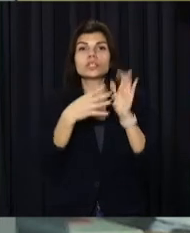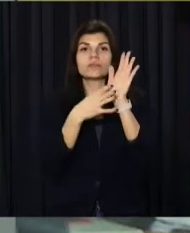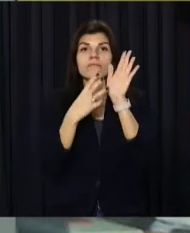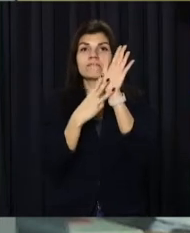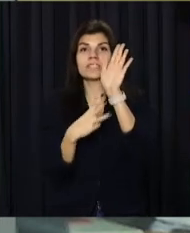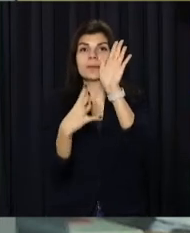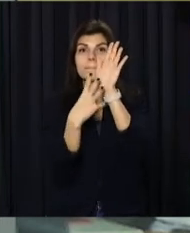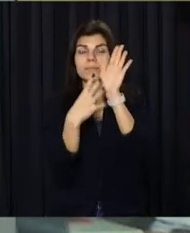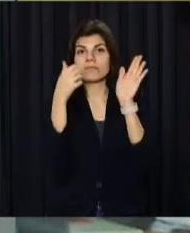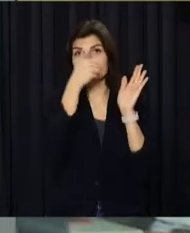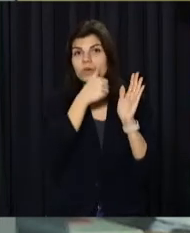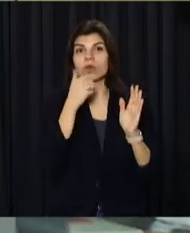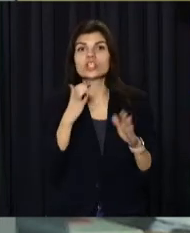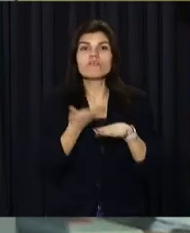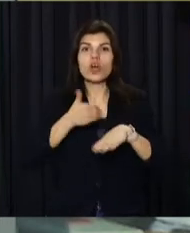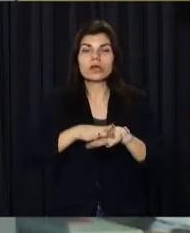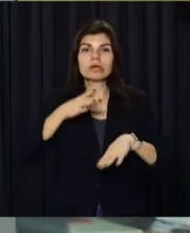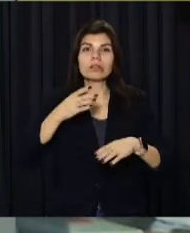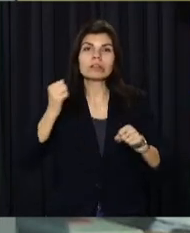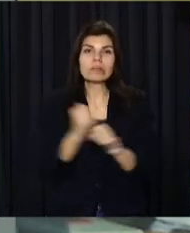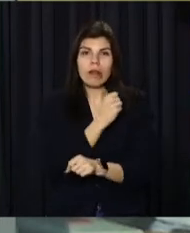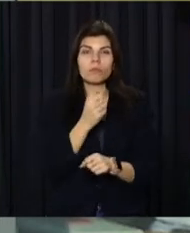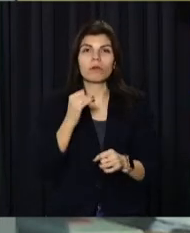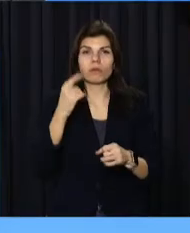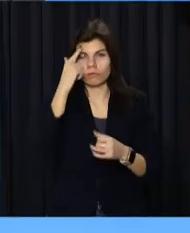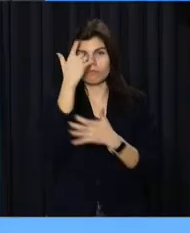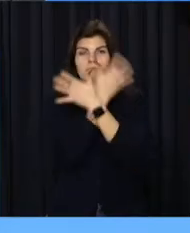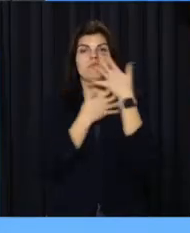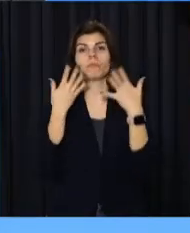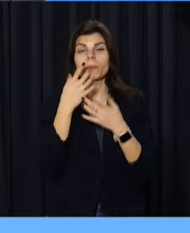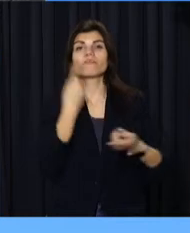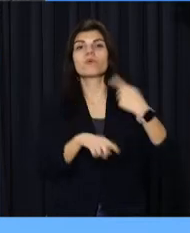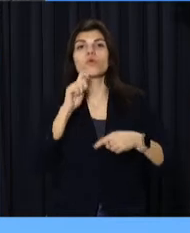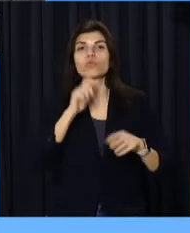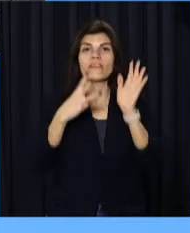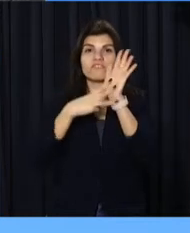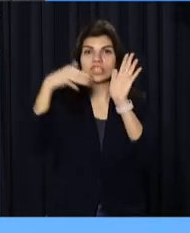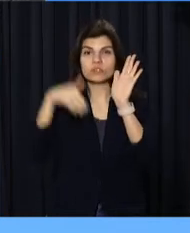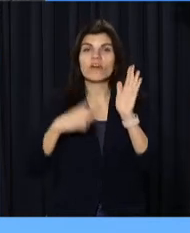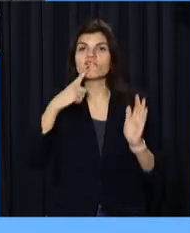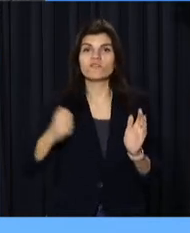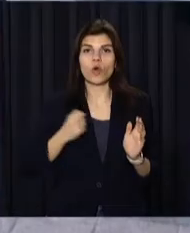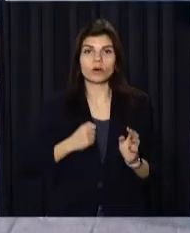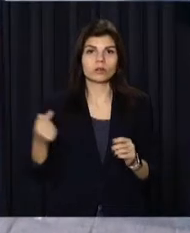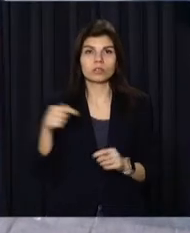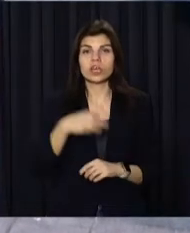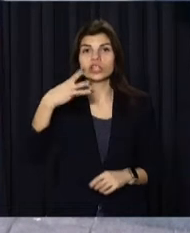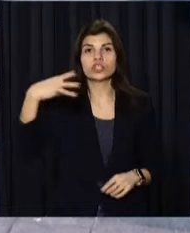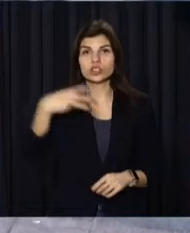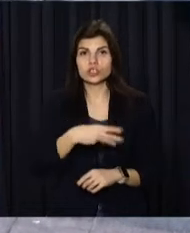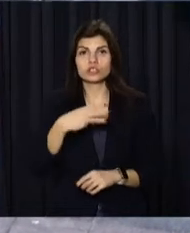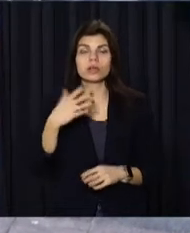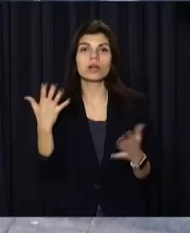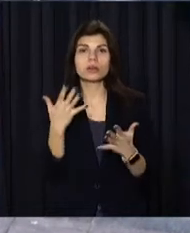-му з важкими травмами та контузіями в Україну повернулися 8 тисяч вояків. 3 тисячі